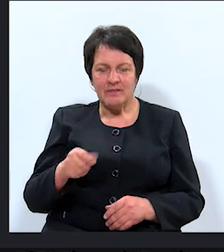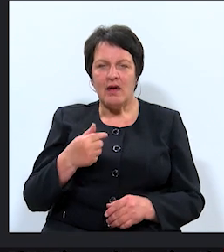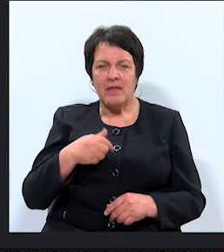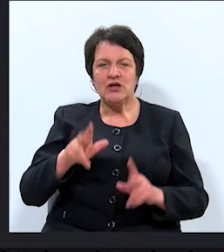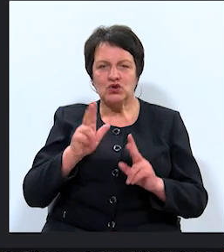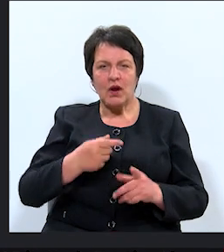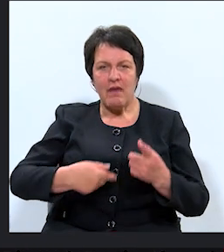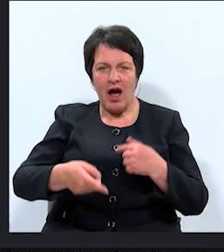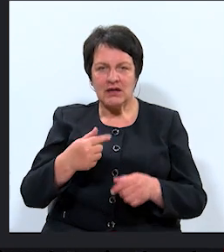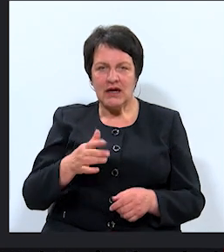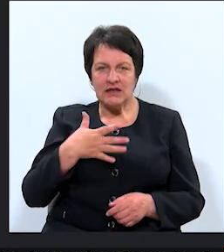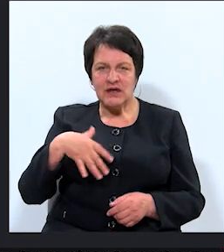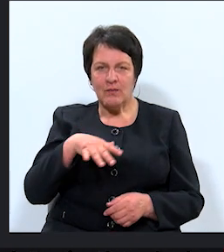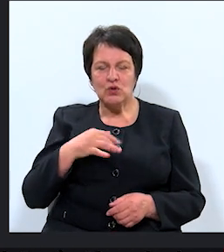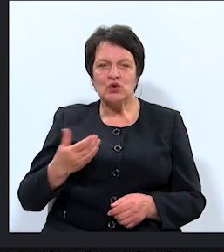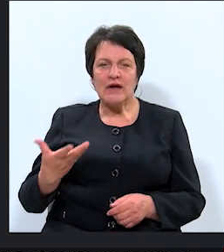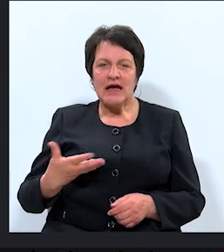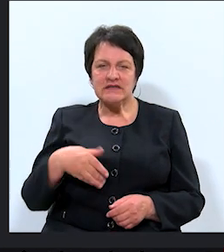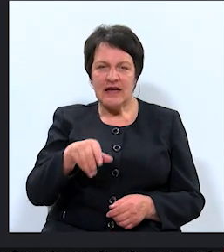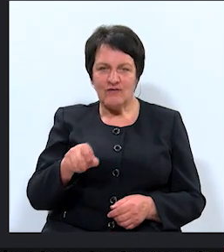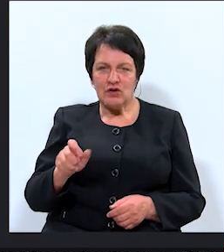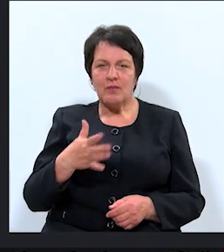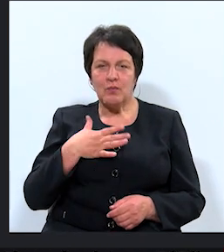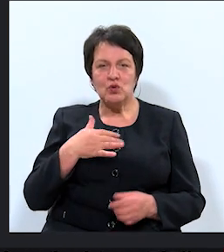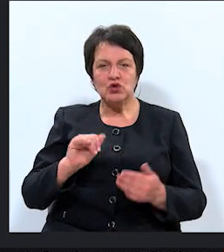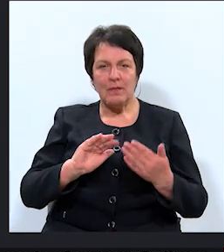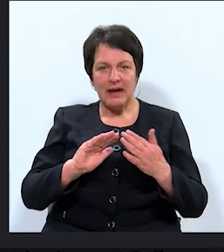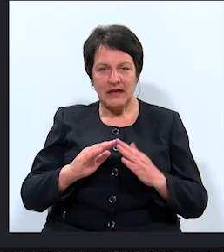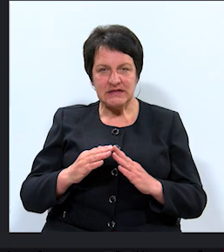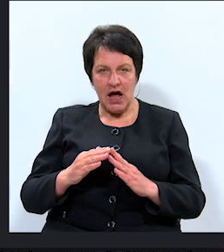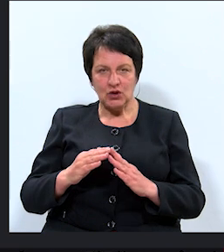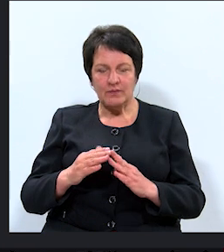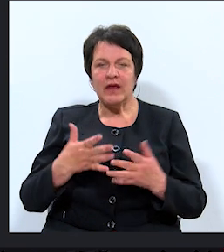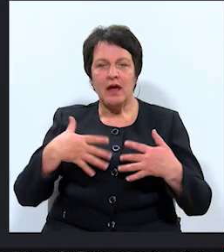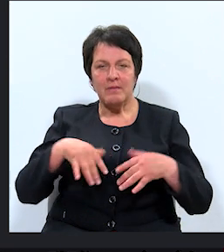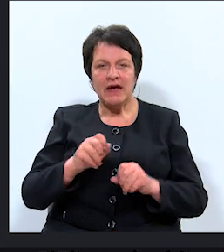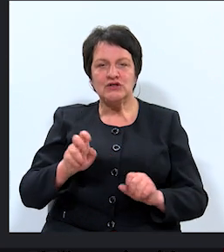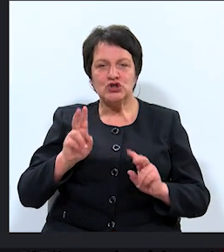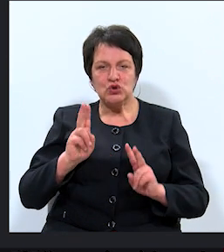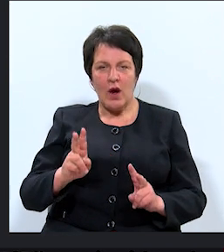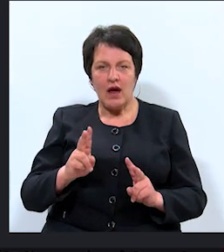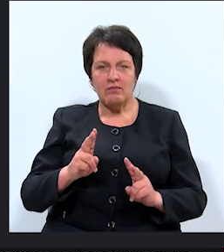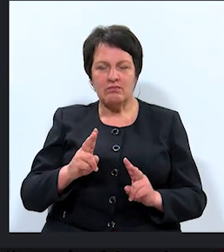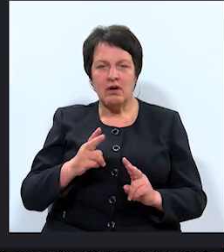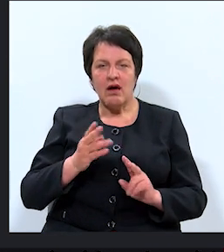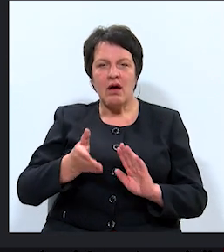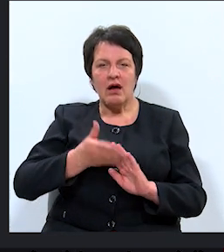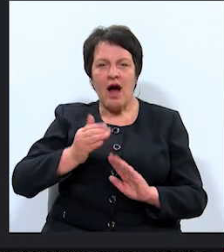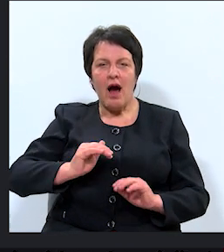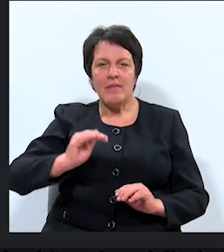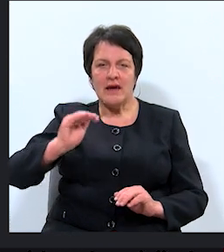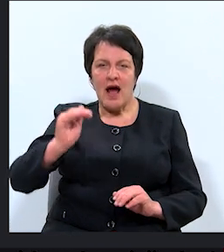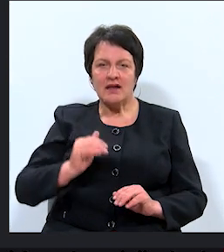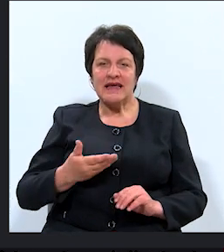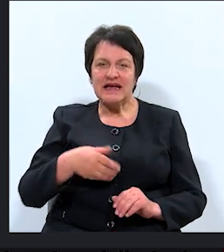solam atgriezt mūsu iedzīvotājiem, mūsu pilsētu. Mēs solam kāpināt iedzīvotāju